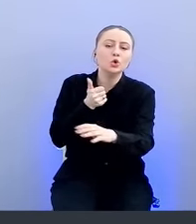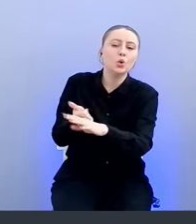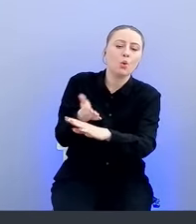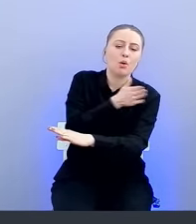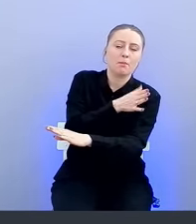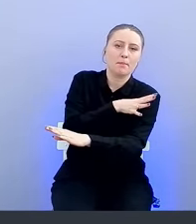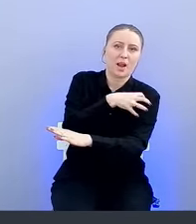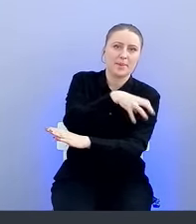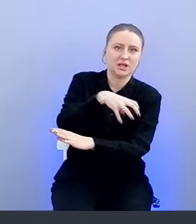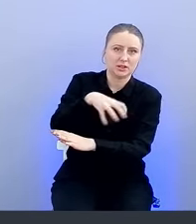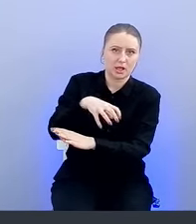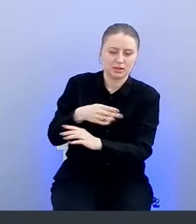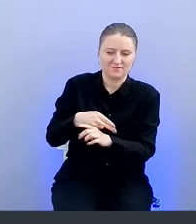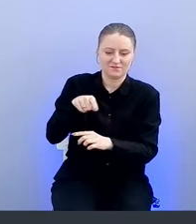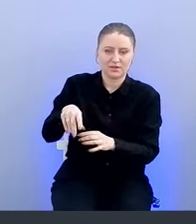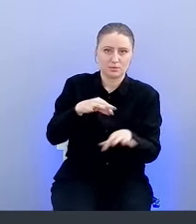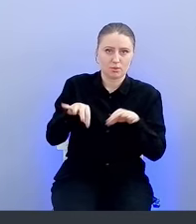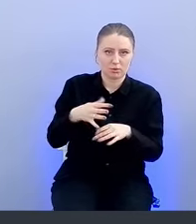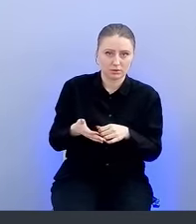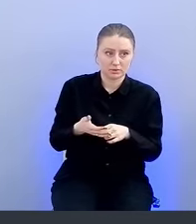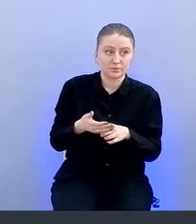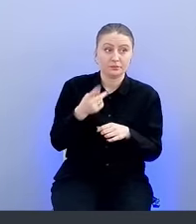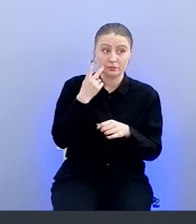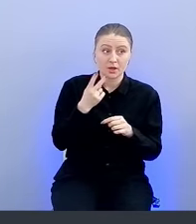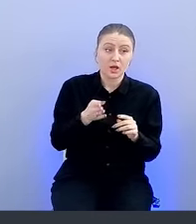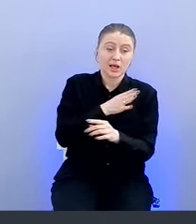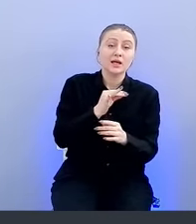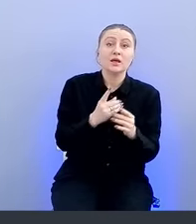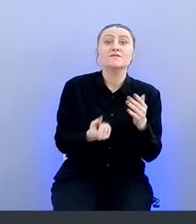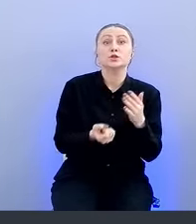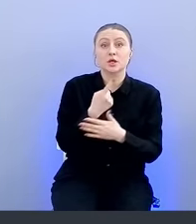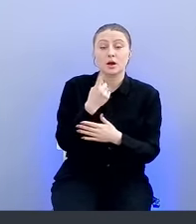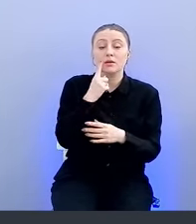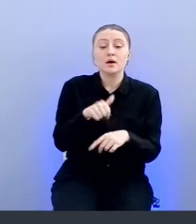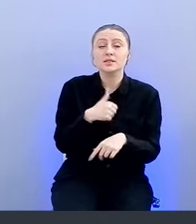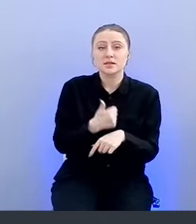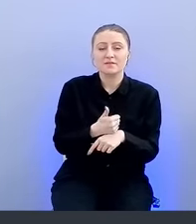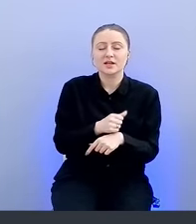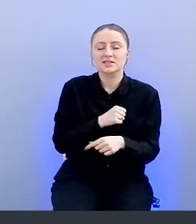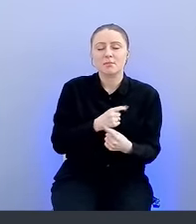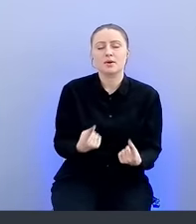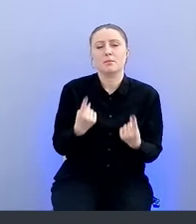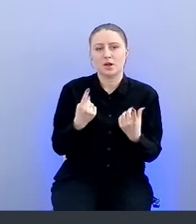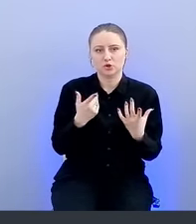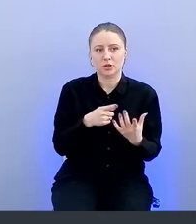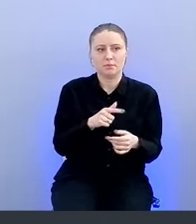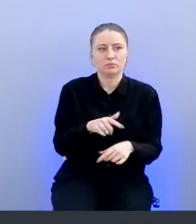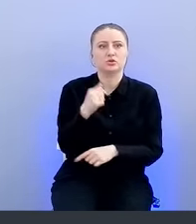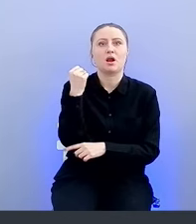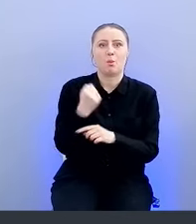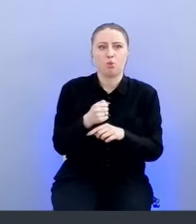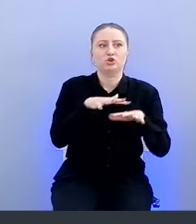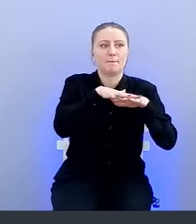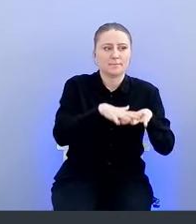просканированы в рамках этого проекта? И возникает, собственно, основная, самая большая рабочая база